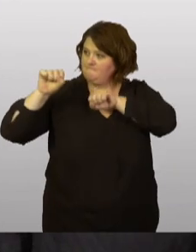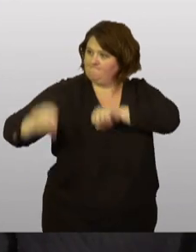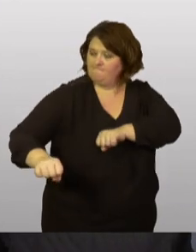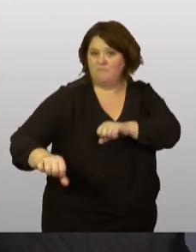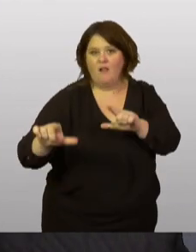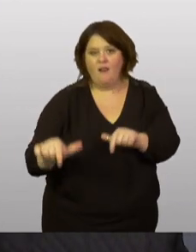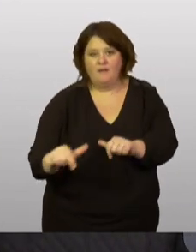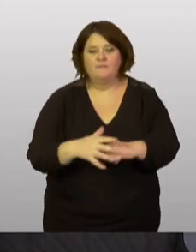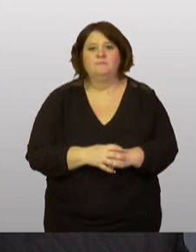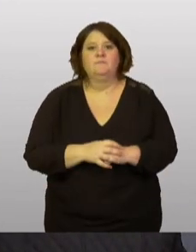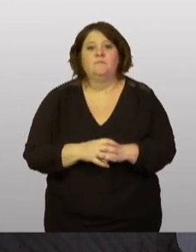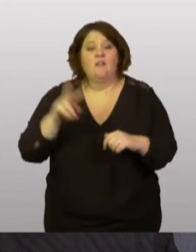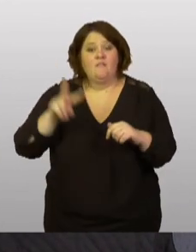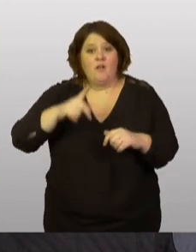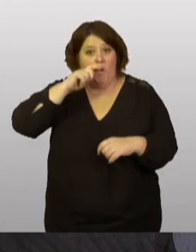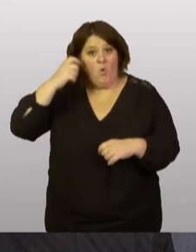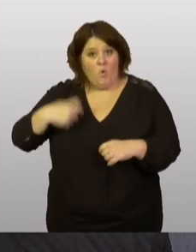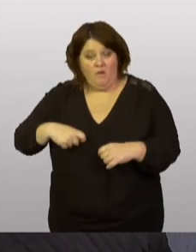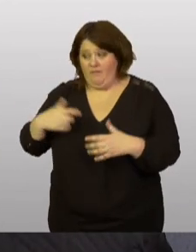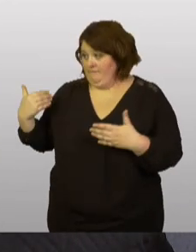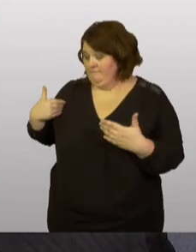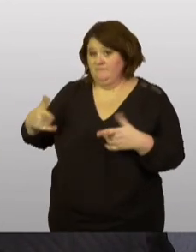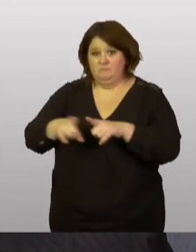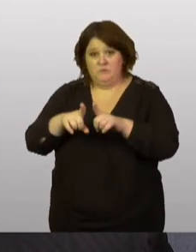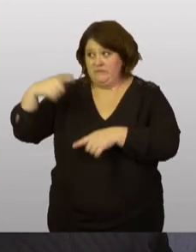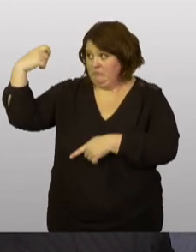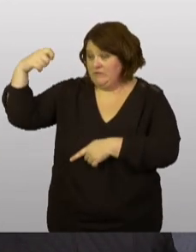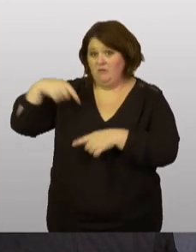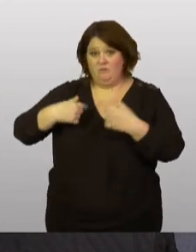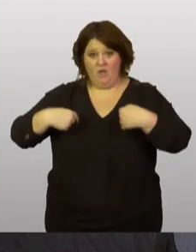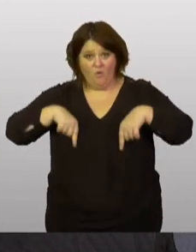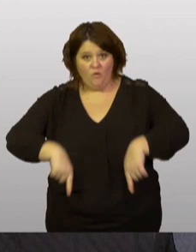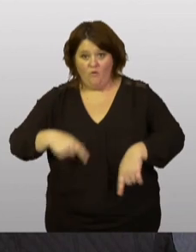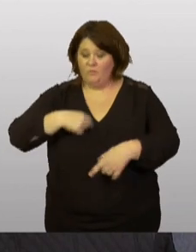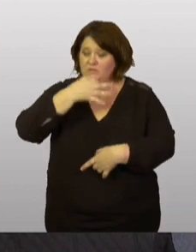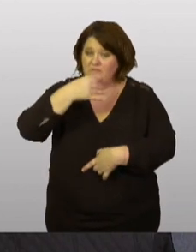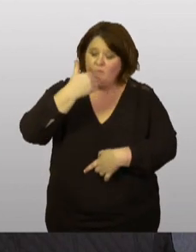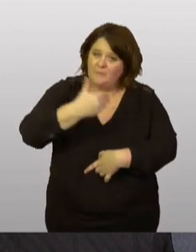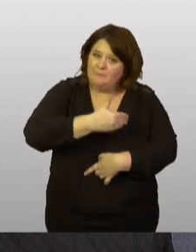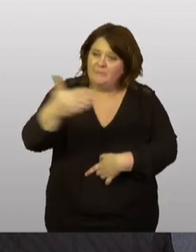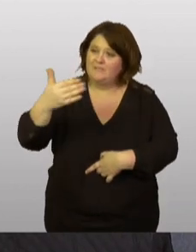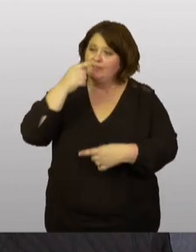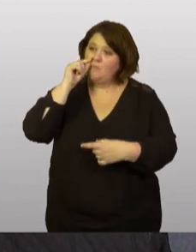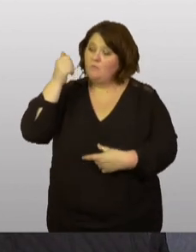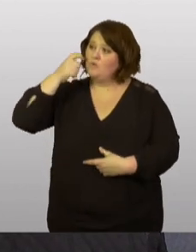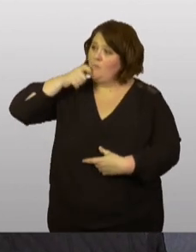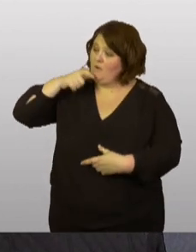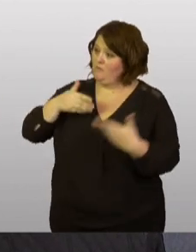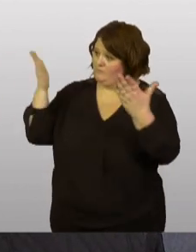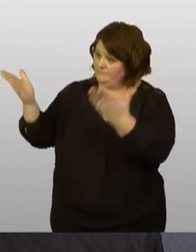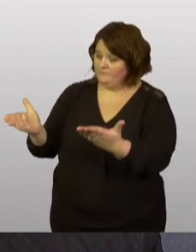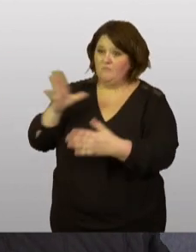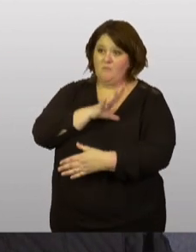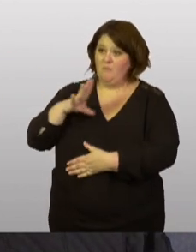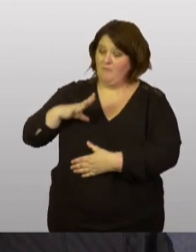De la part de l'Ukraine, de la part de notre président, de notre gouvernement, je veux remercier monsieur Macron, vous, madame la ministre,